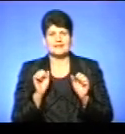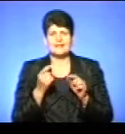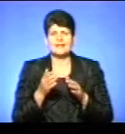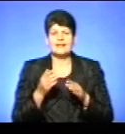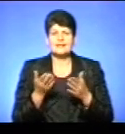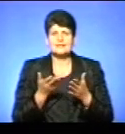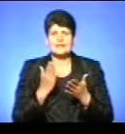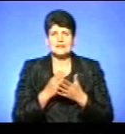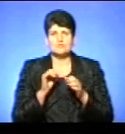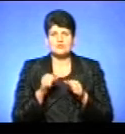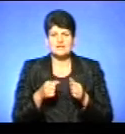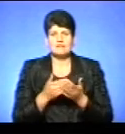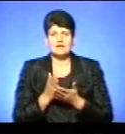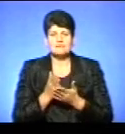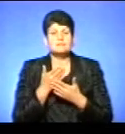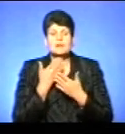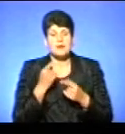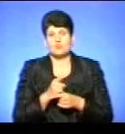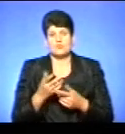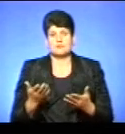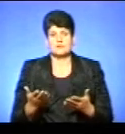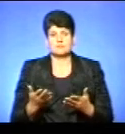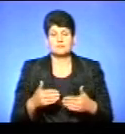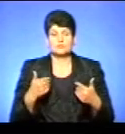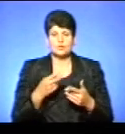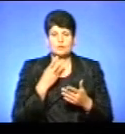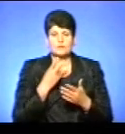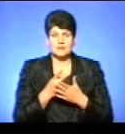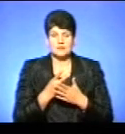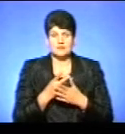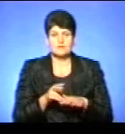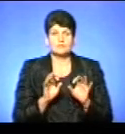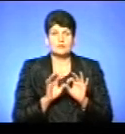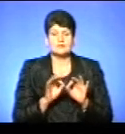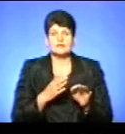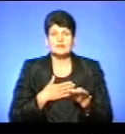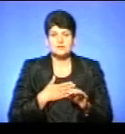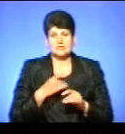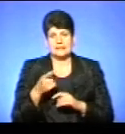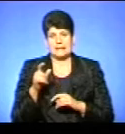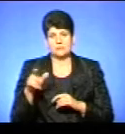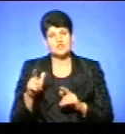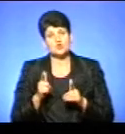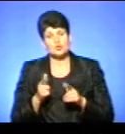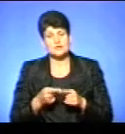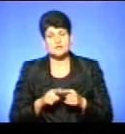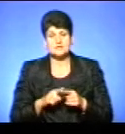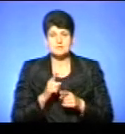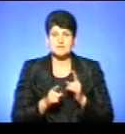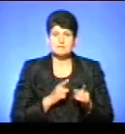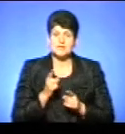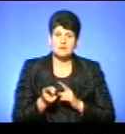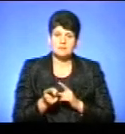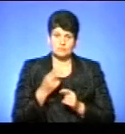варіантність, значить, не буде норми. От пропоную переглянути коментарі наших тернополян. Чи підтверджують, чи згодні вони з цими новими змінами?